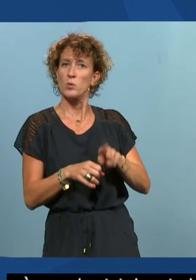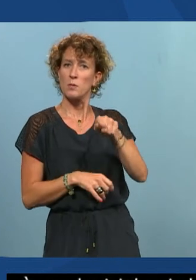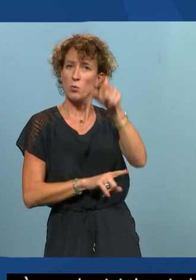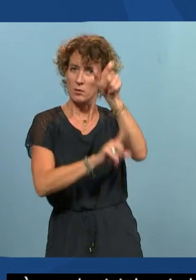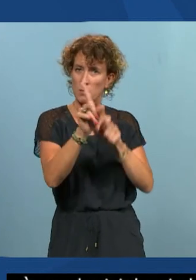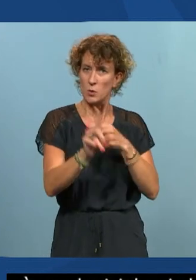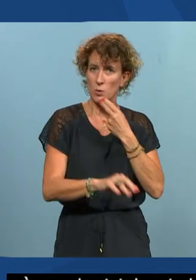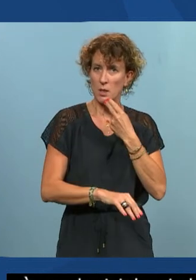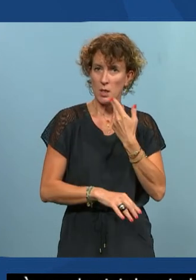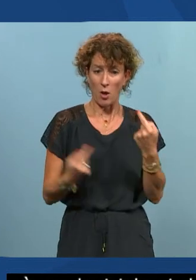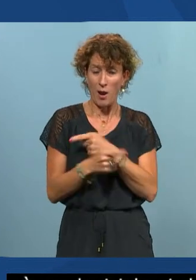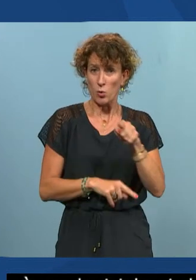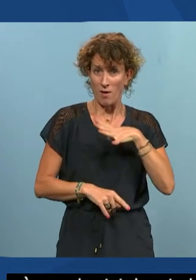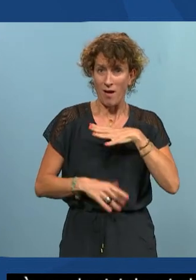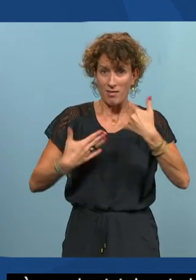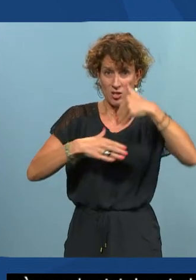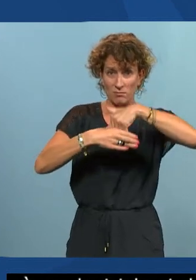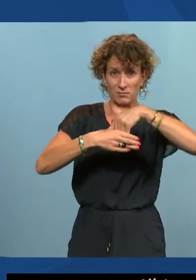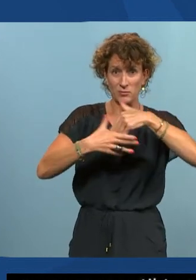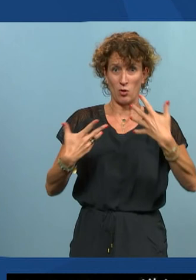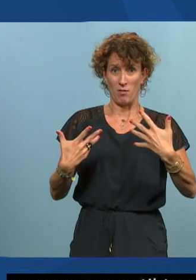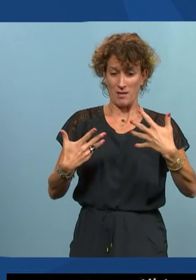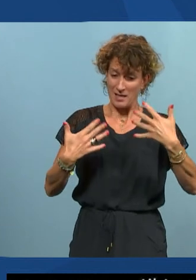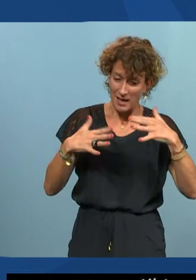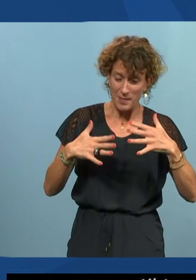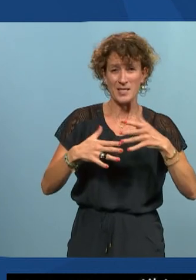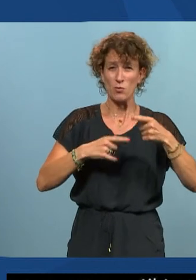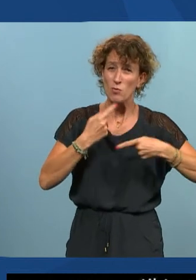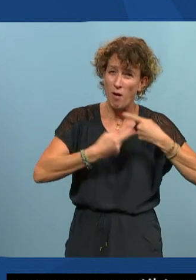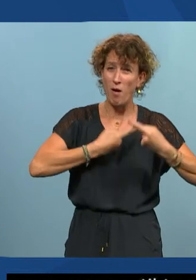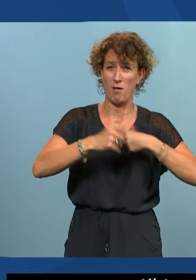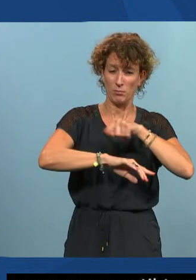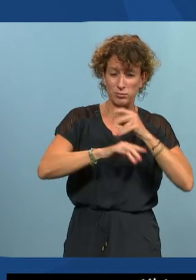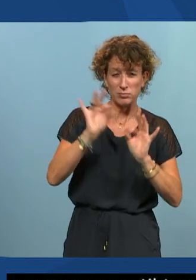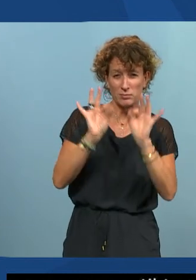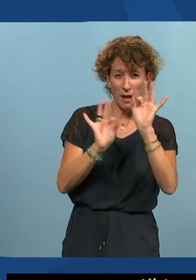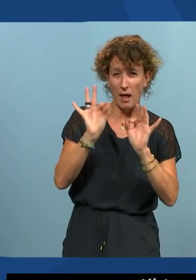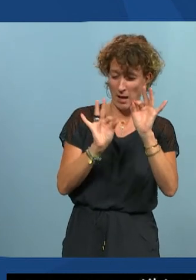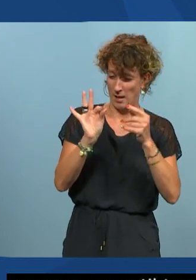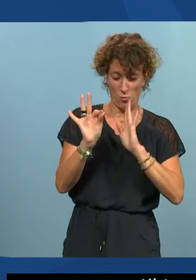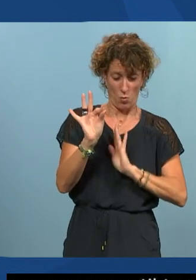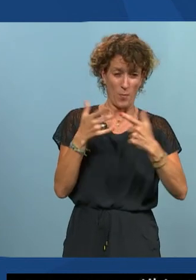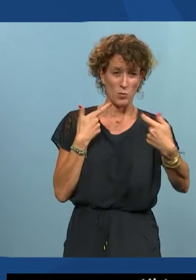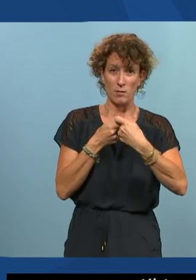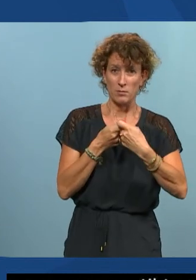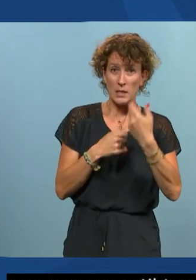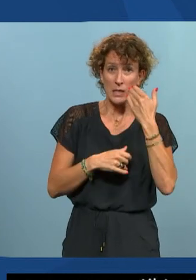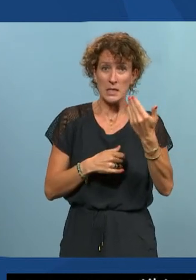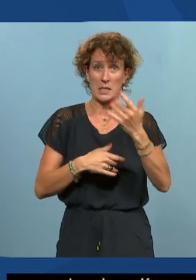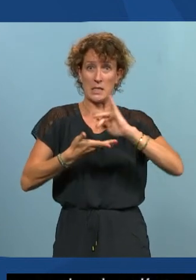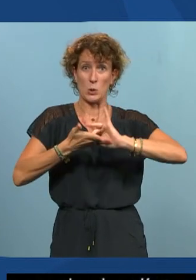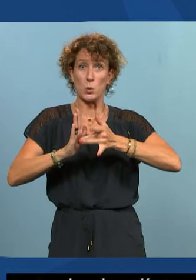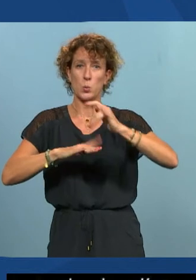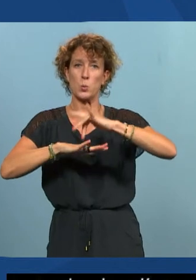par ailleurs forcément de son côté sur sa machine qu'il a passé du temps à régler qu'il a affiné sur ses propres besoins et si tous les sites faisaient ça on se